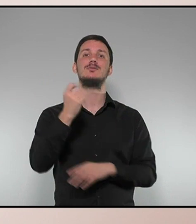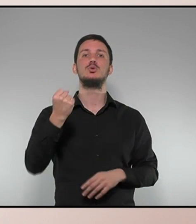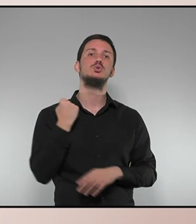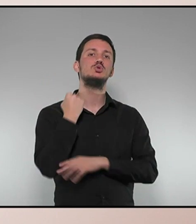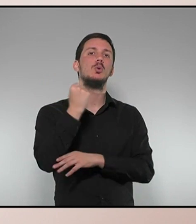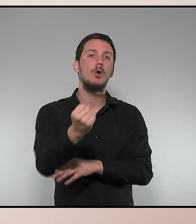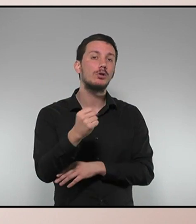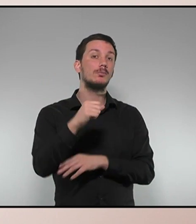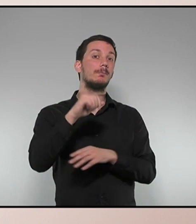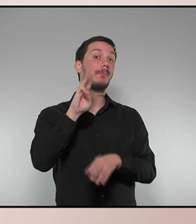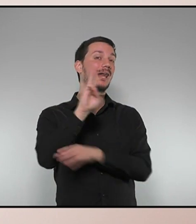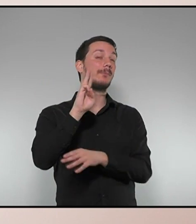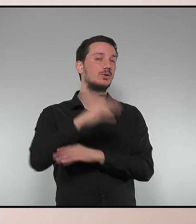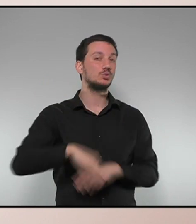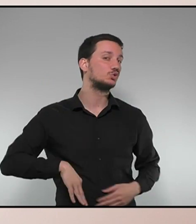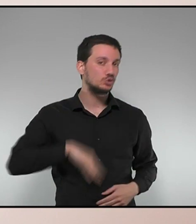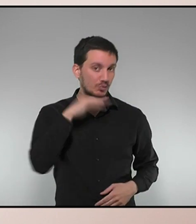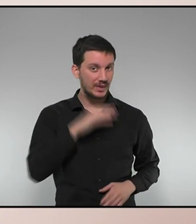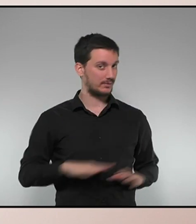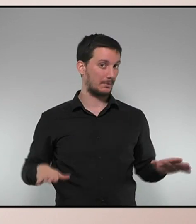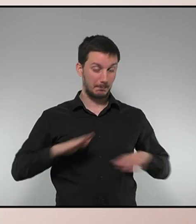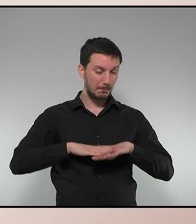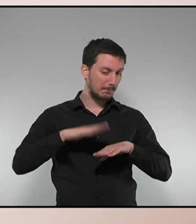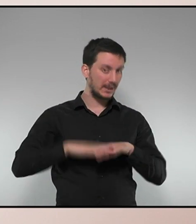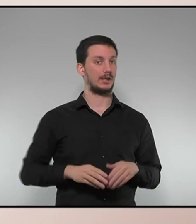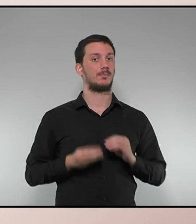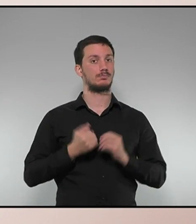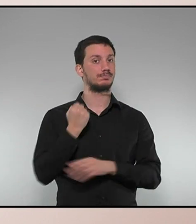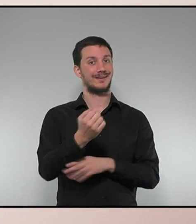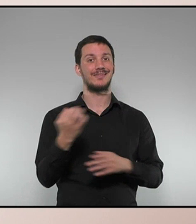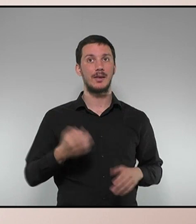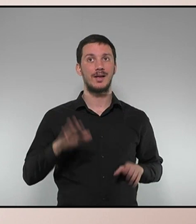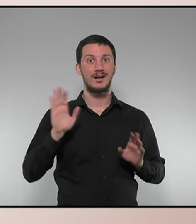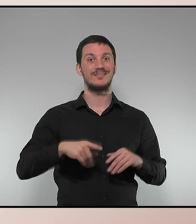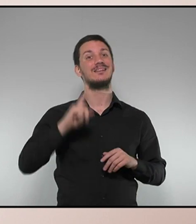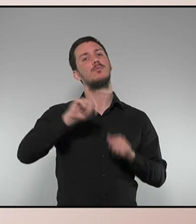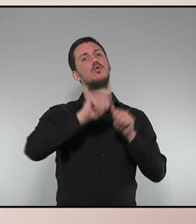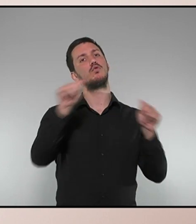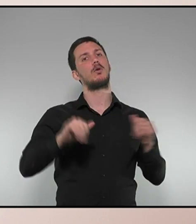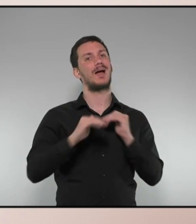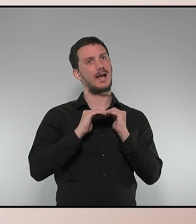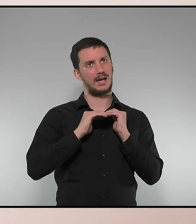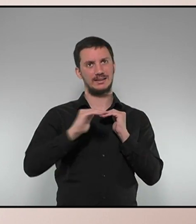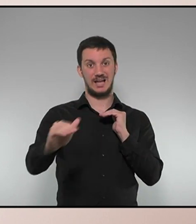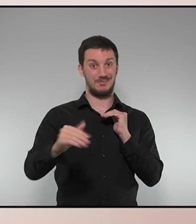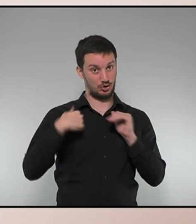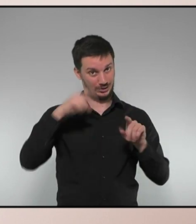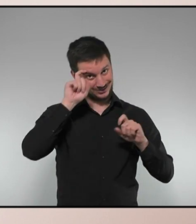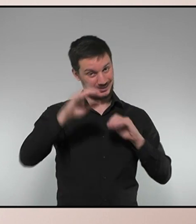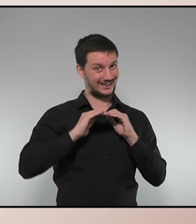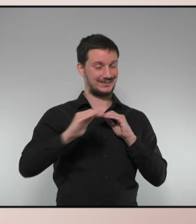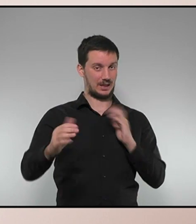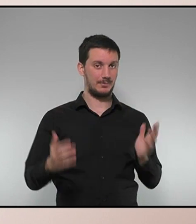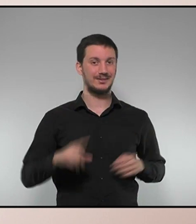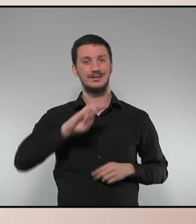parlamentari suficient i si és i si pot ser a mi em sembla molt recomanable estàvel. I va bé molt bé